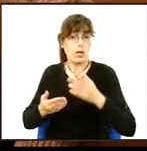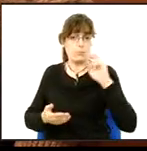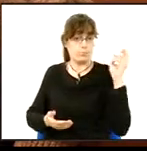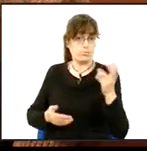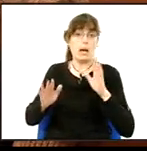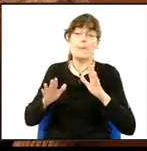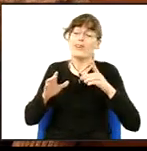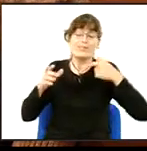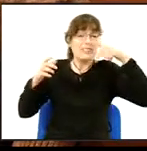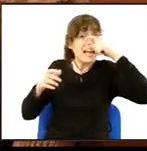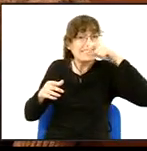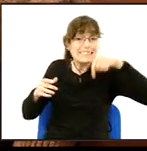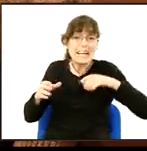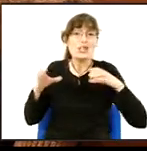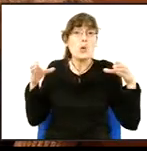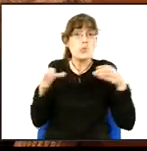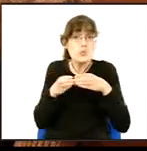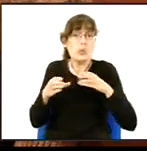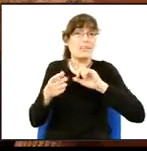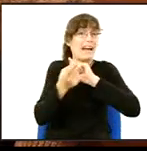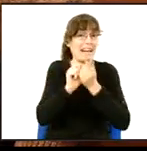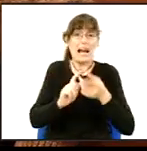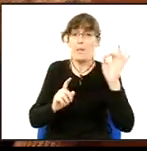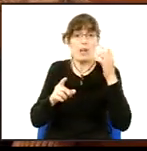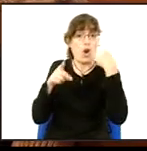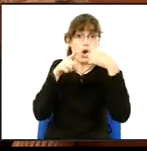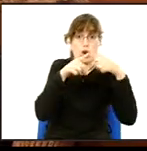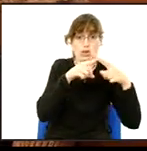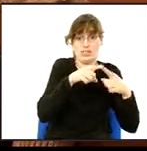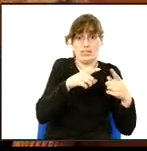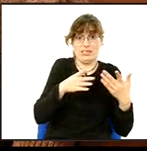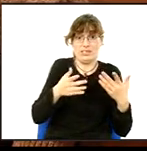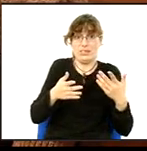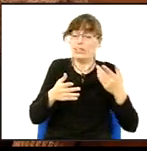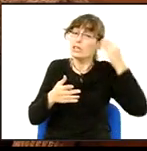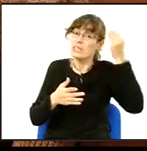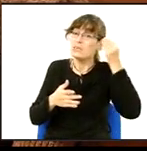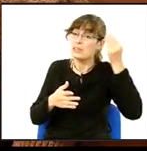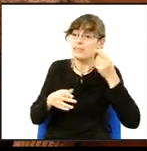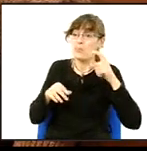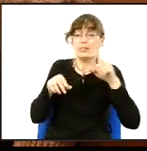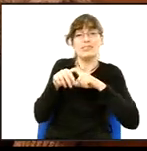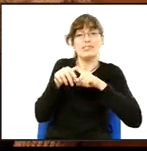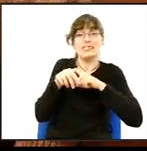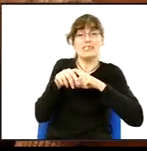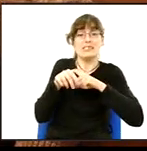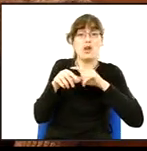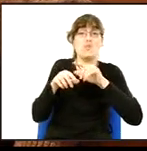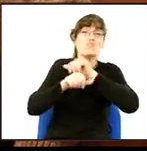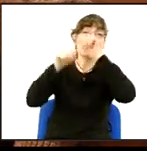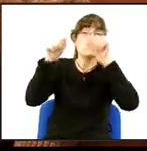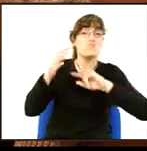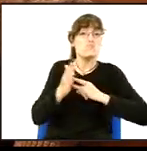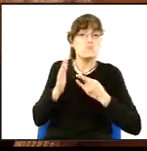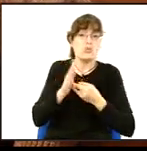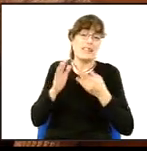junta o per altres qüestions van creure convenient presentar un altre tipus de projecte que crec que el presentaran